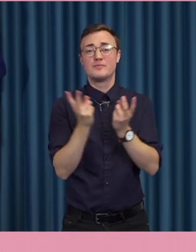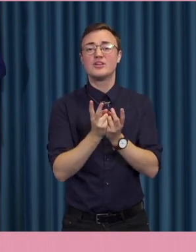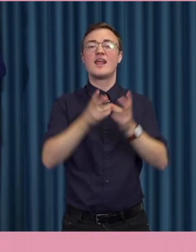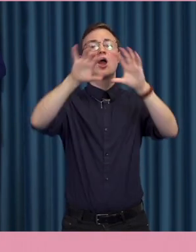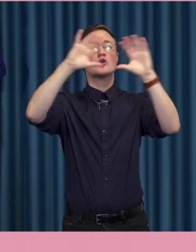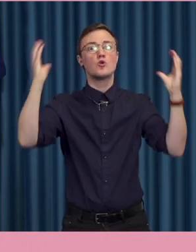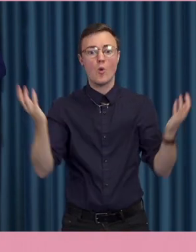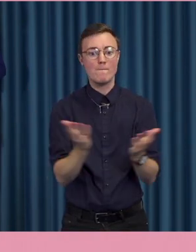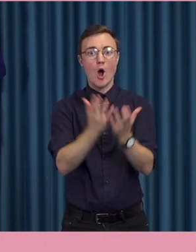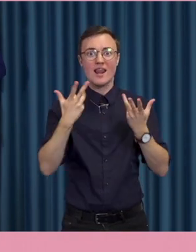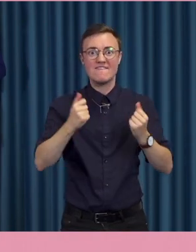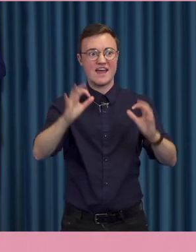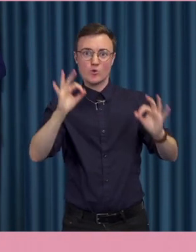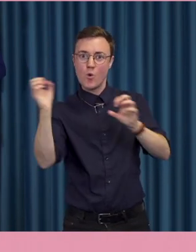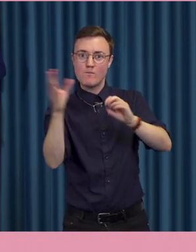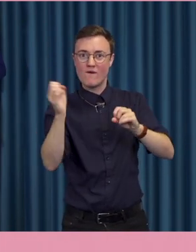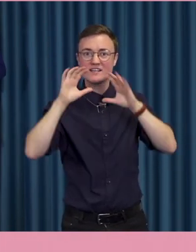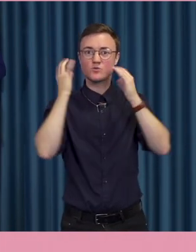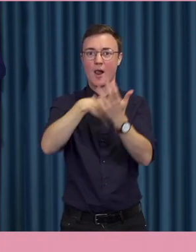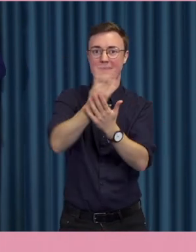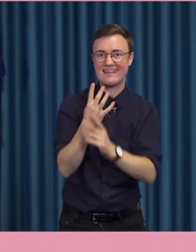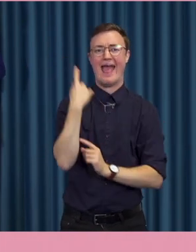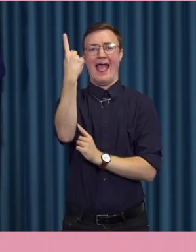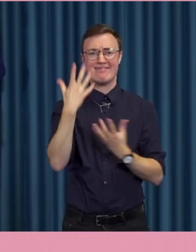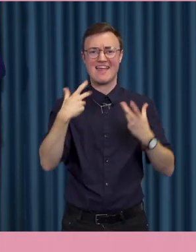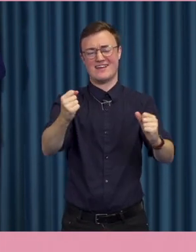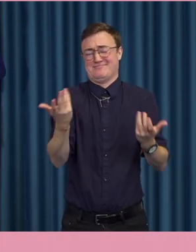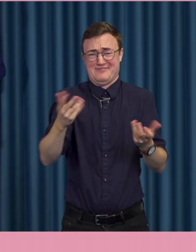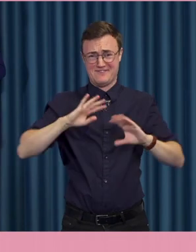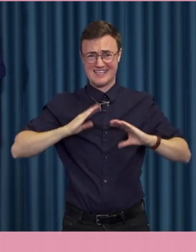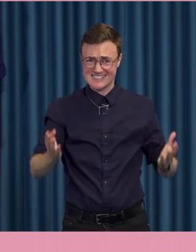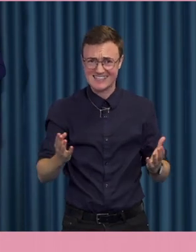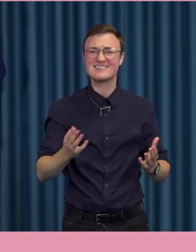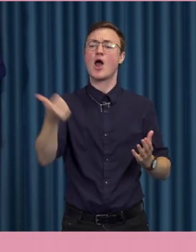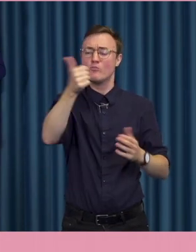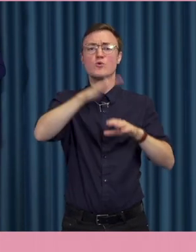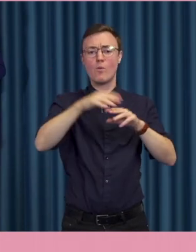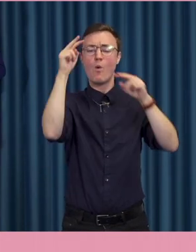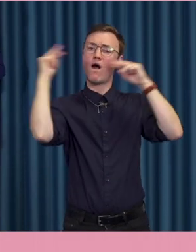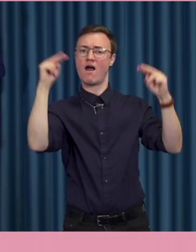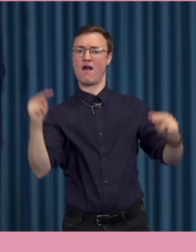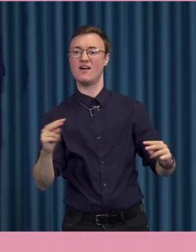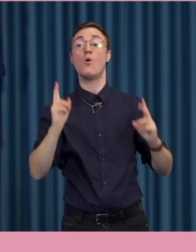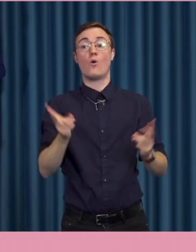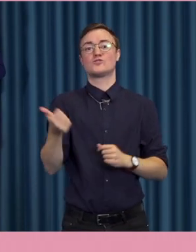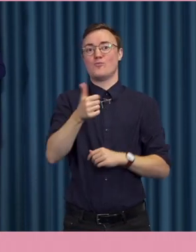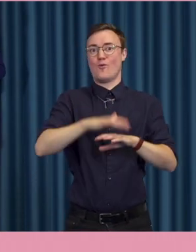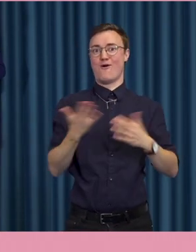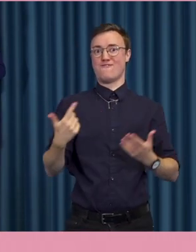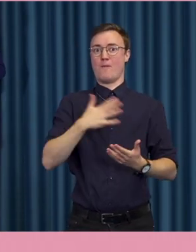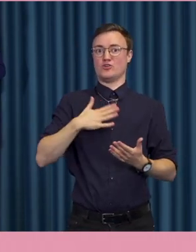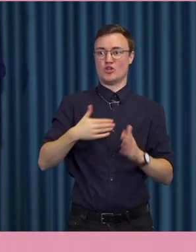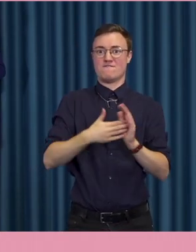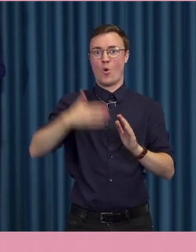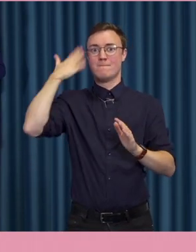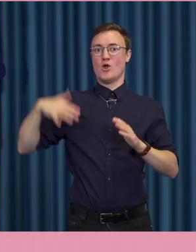effekt av sociala media. Det rör om mig i grytan och vad man tycker om det beror ju också på vad man tyckte om utgångsläget. Vi tycker att de